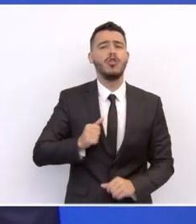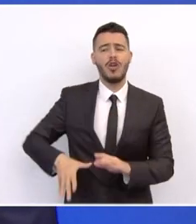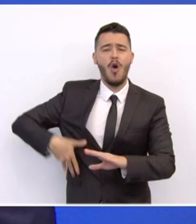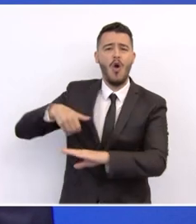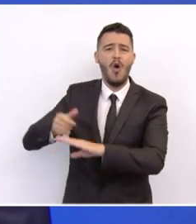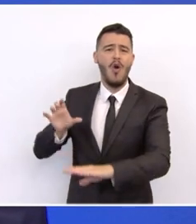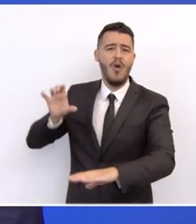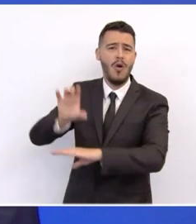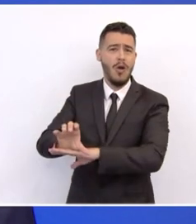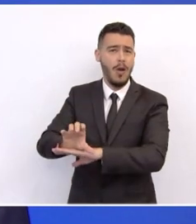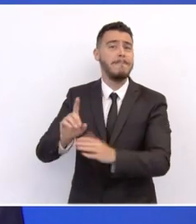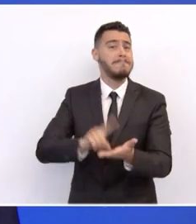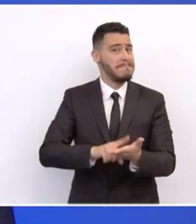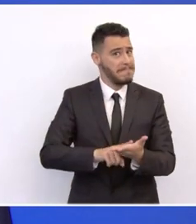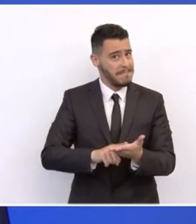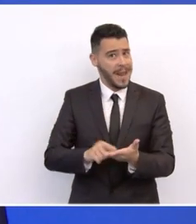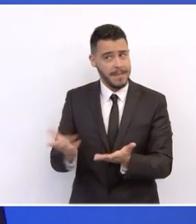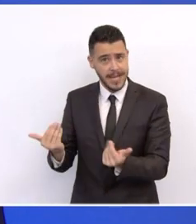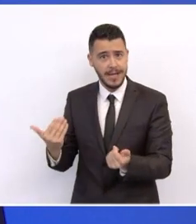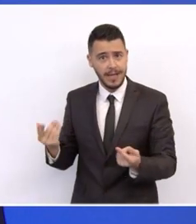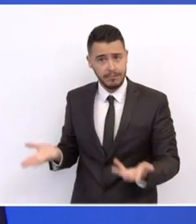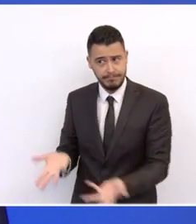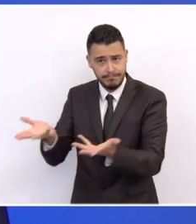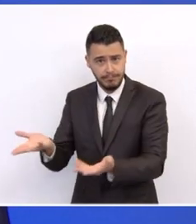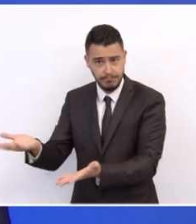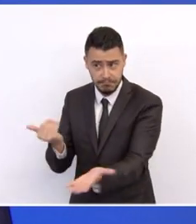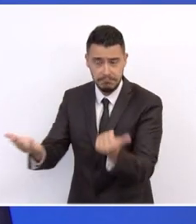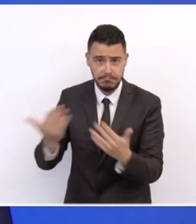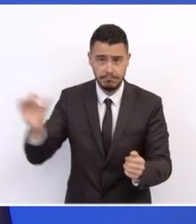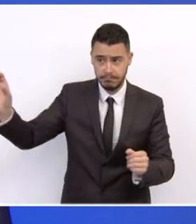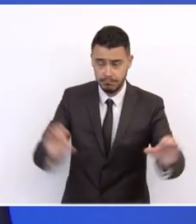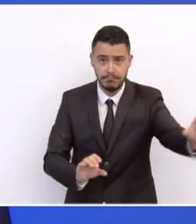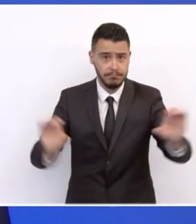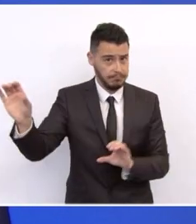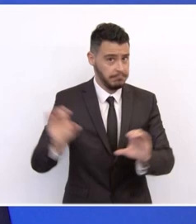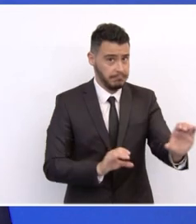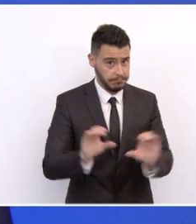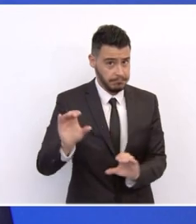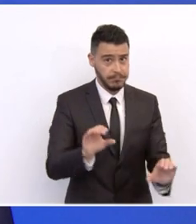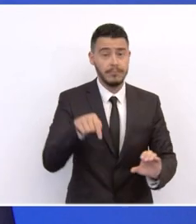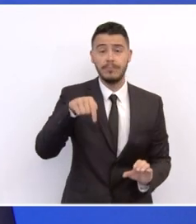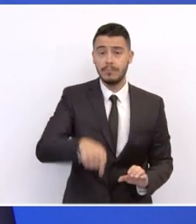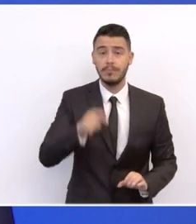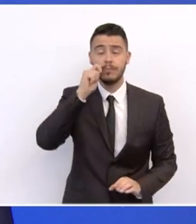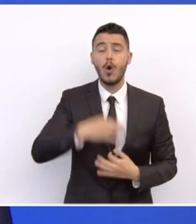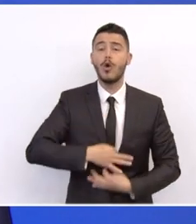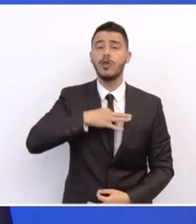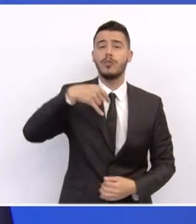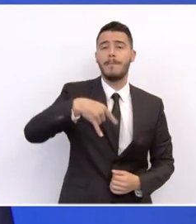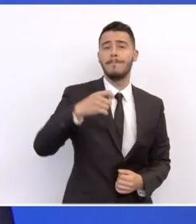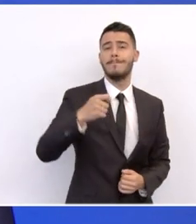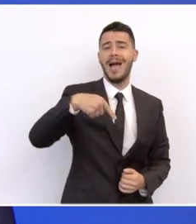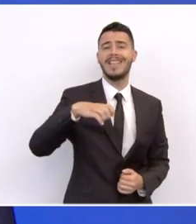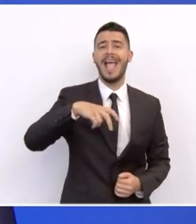να ενθαρρυθούν ακόμα περισσότερο και πρέπει να αξιοποιήσουν, και θα μας εξηγήσει ο κύριος Πατέλης τον τρόπο, μεγάλο